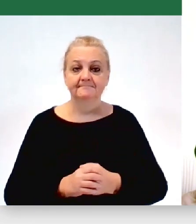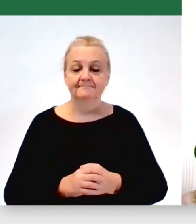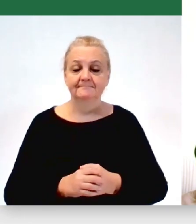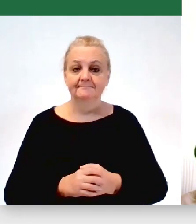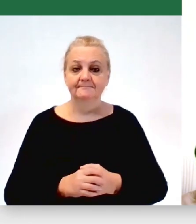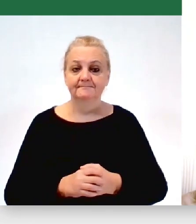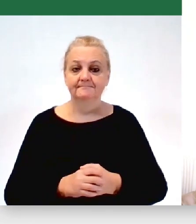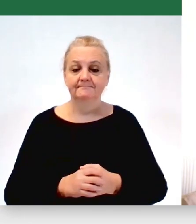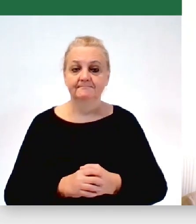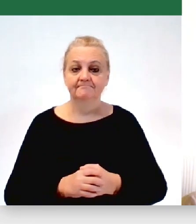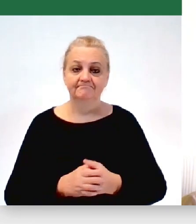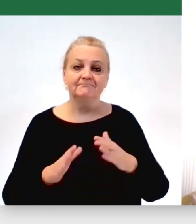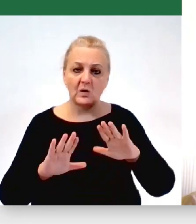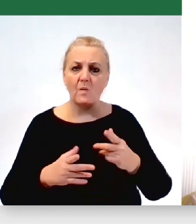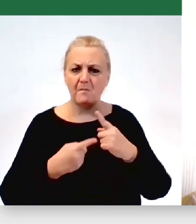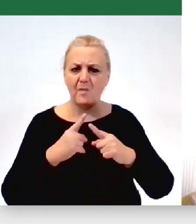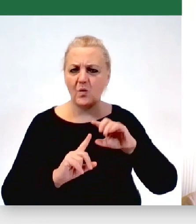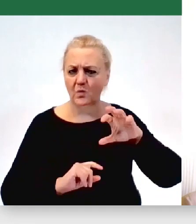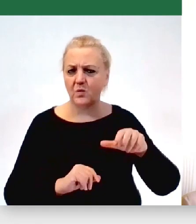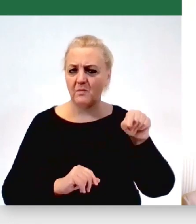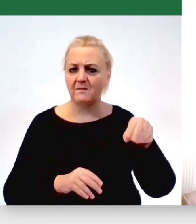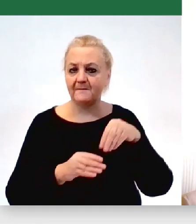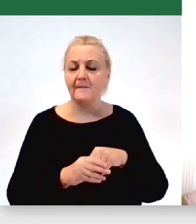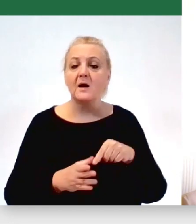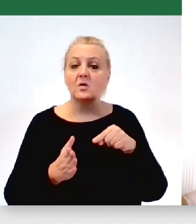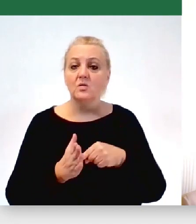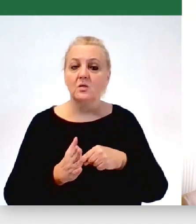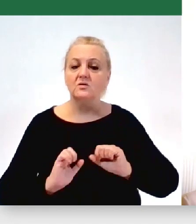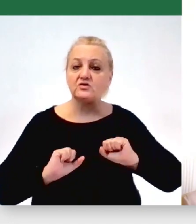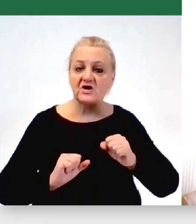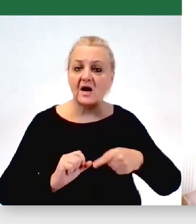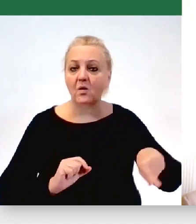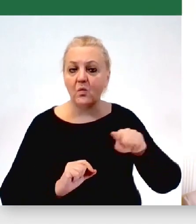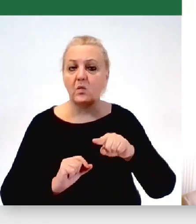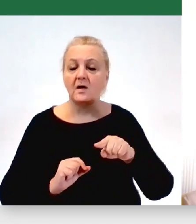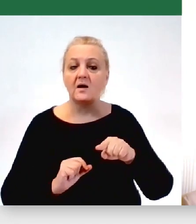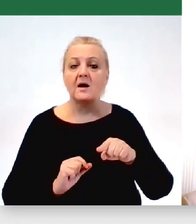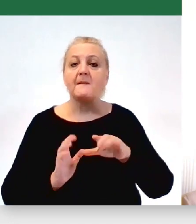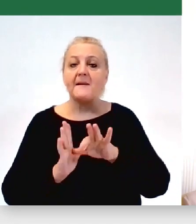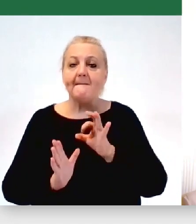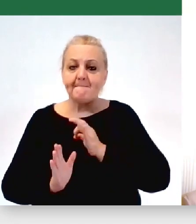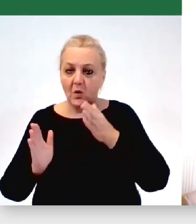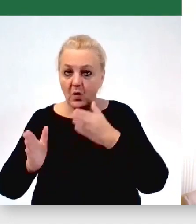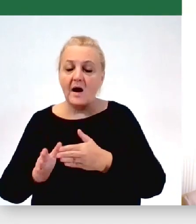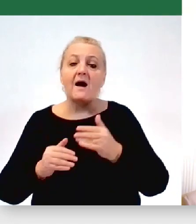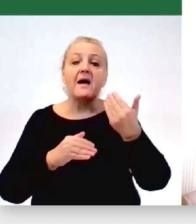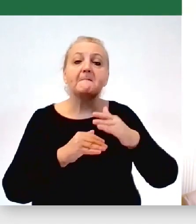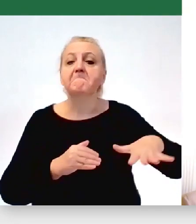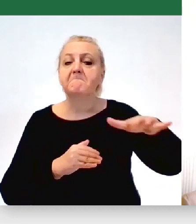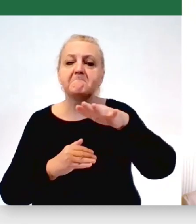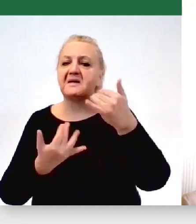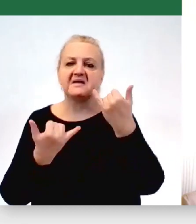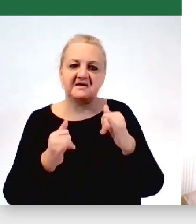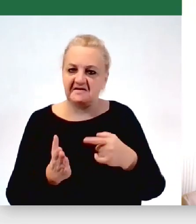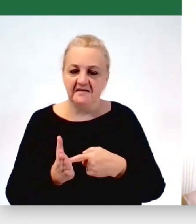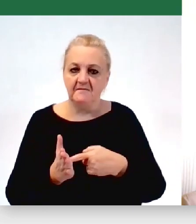na scenie politycznej, to ta skala zaangażowania poza swoją miejscowością, często będzie zupełnie inna w